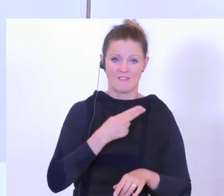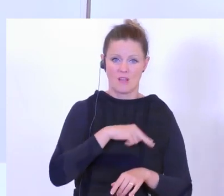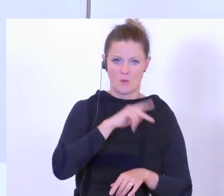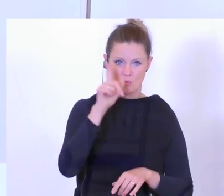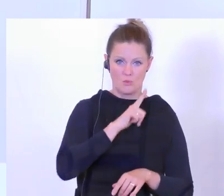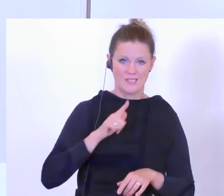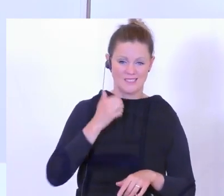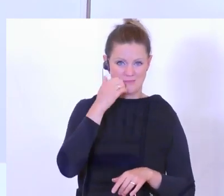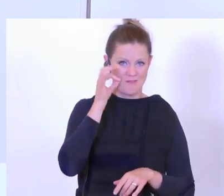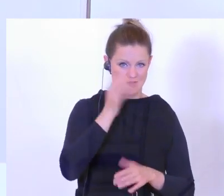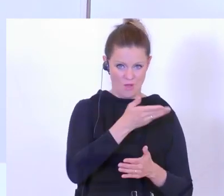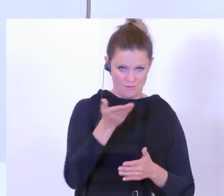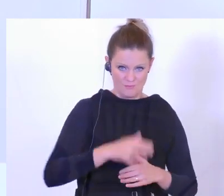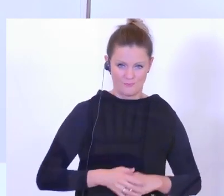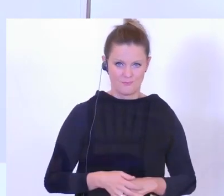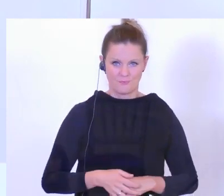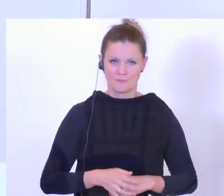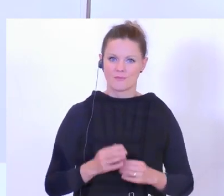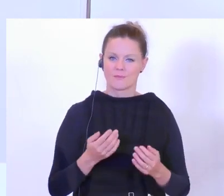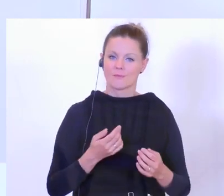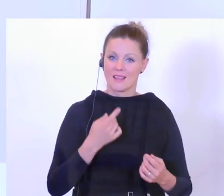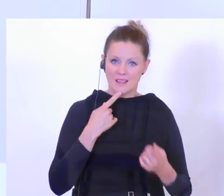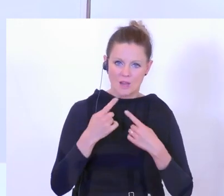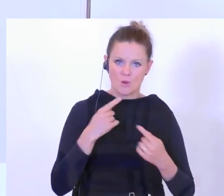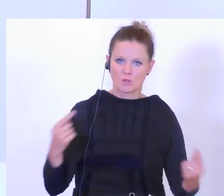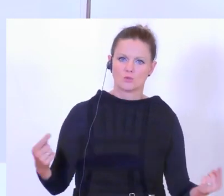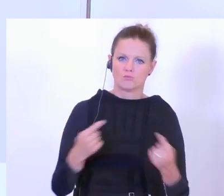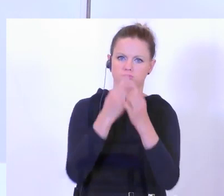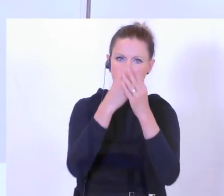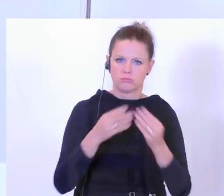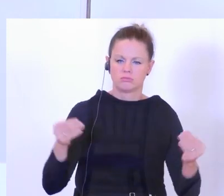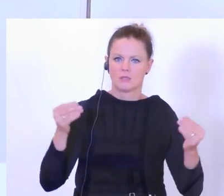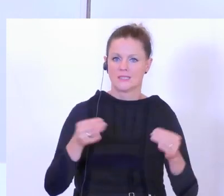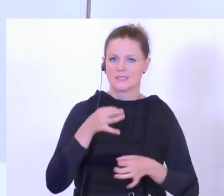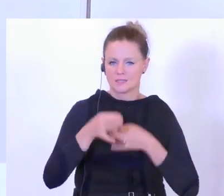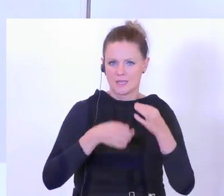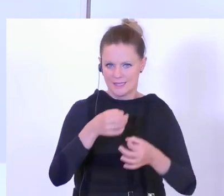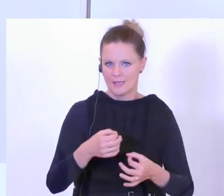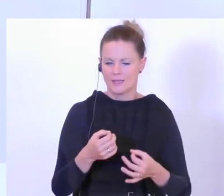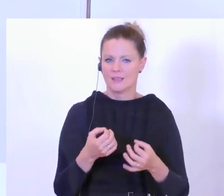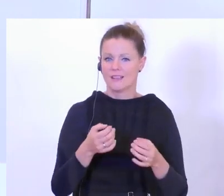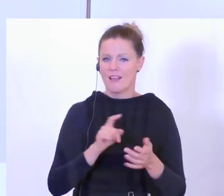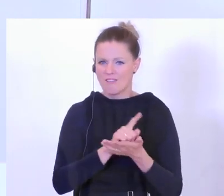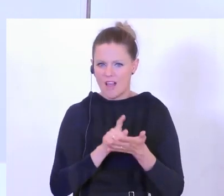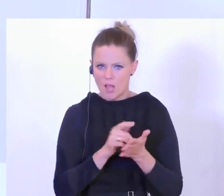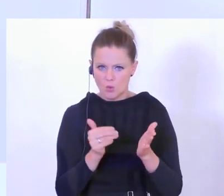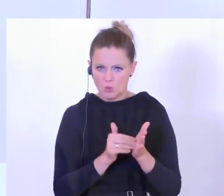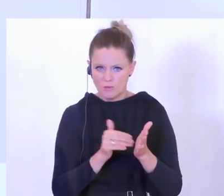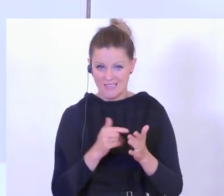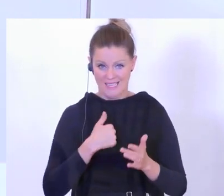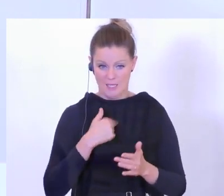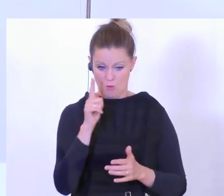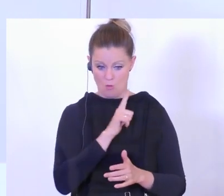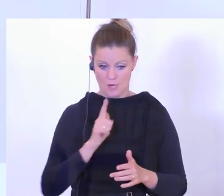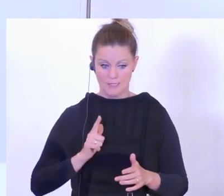Polizisten in ihrer Dialog-Deeskalation-Durchgreifungsstrategie, um zu sagen, wann ist es notwendig, dass ich als